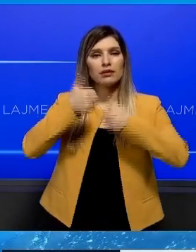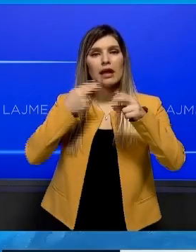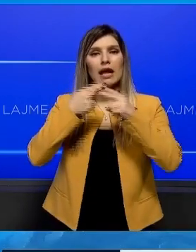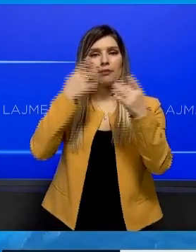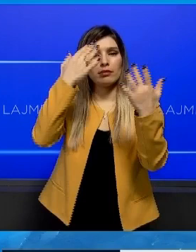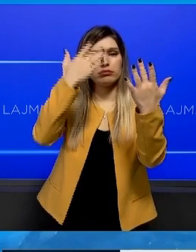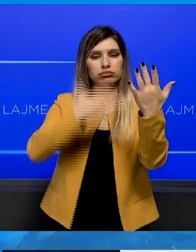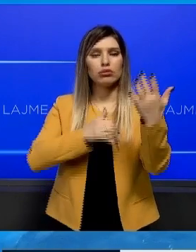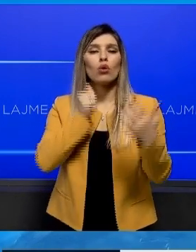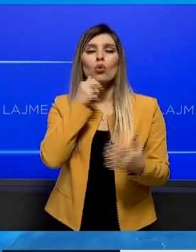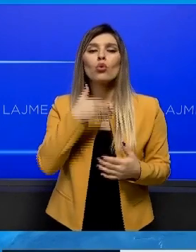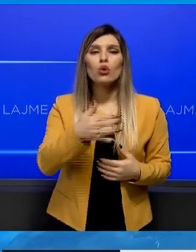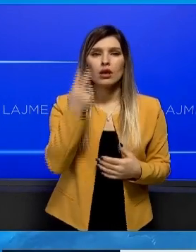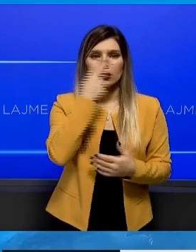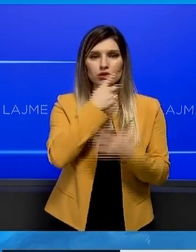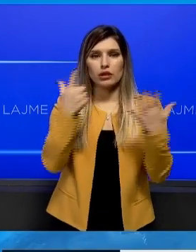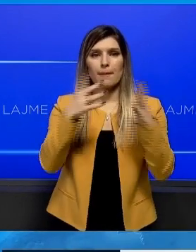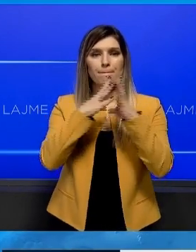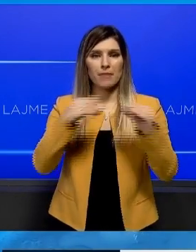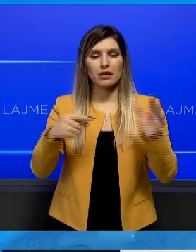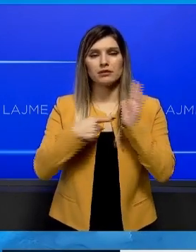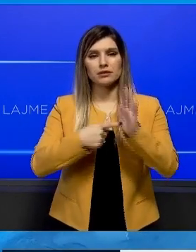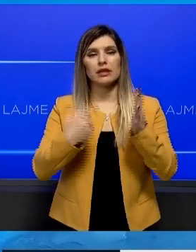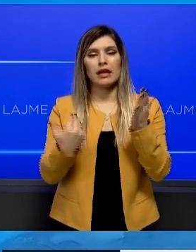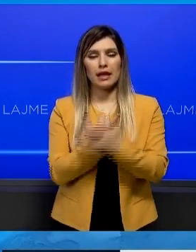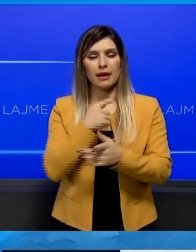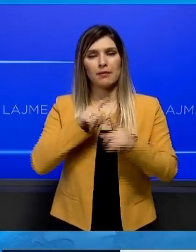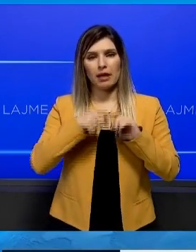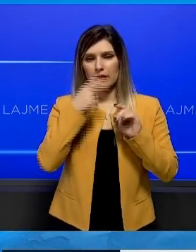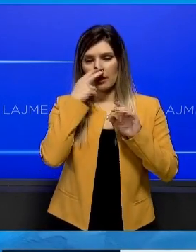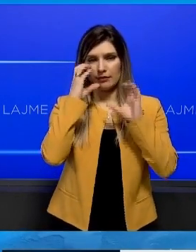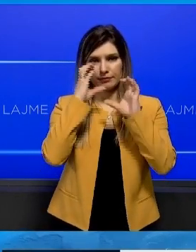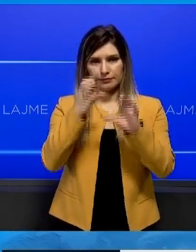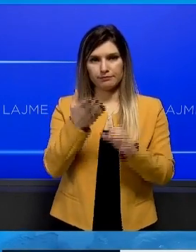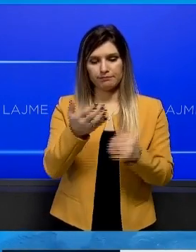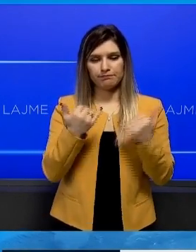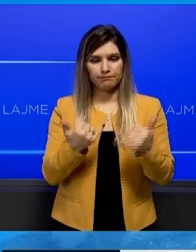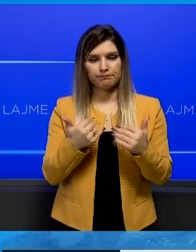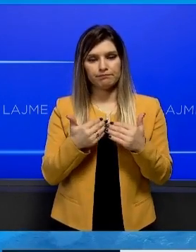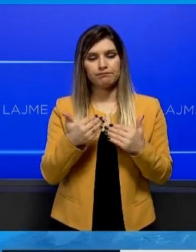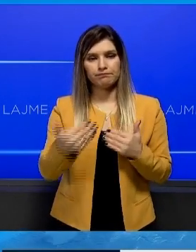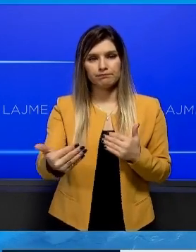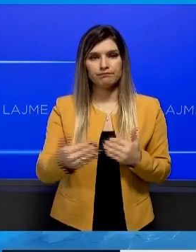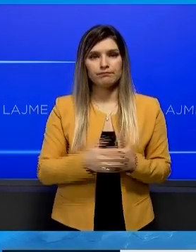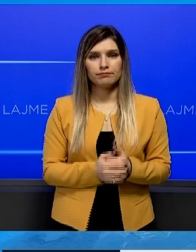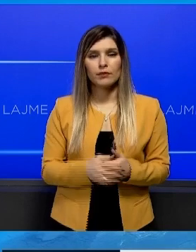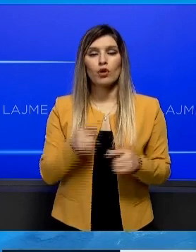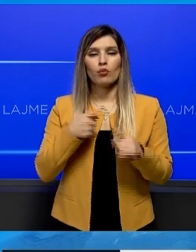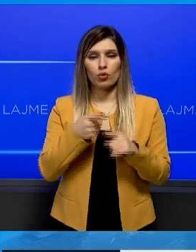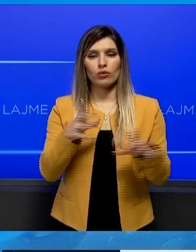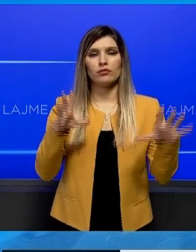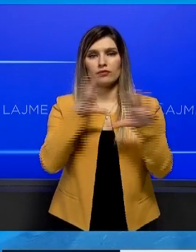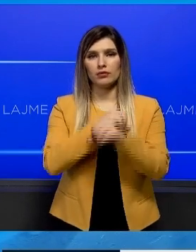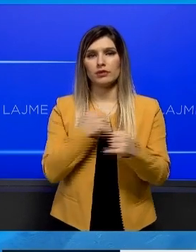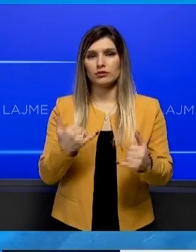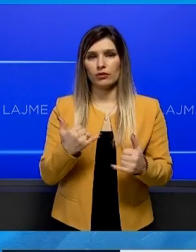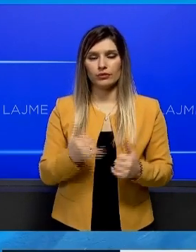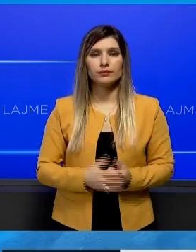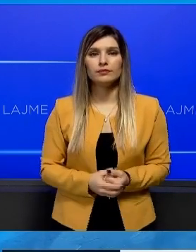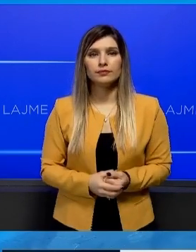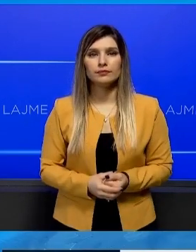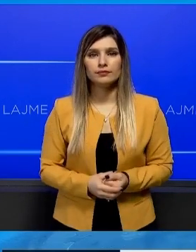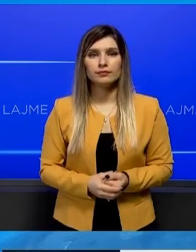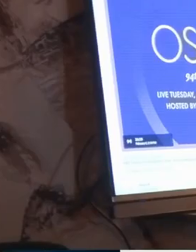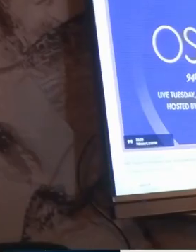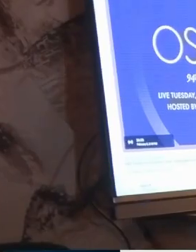mbatë minister 7 mars. Do të ndjekim në vazhdi materialin e përgaditur nga to momente dhe me këtë material do të përmbyllim për sot dimashin e ditës.